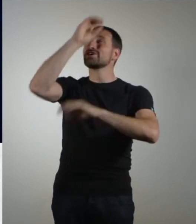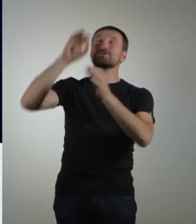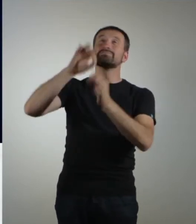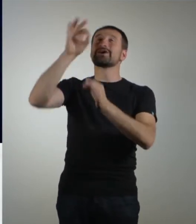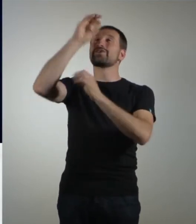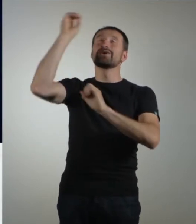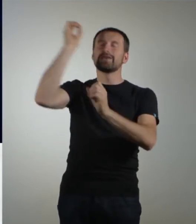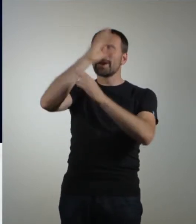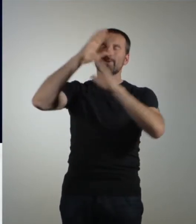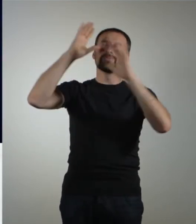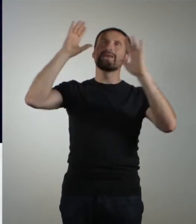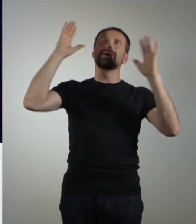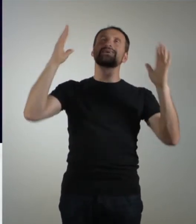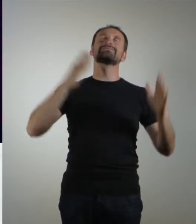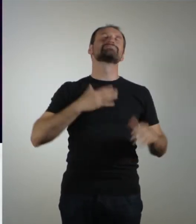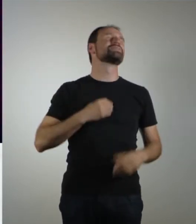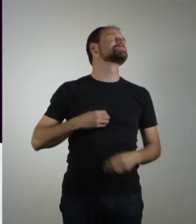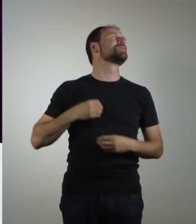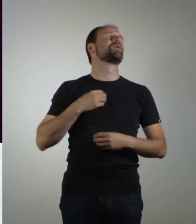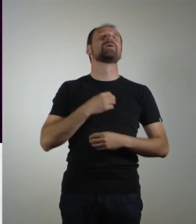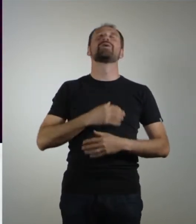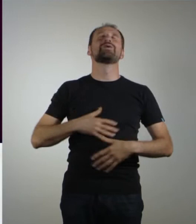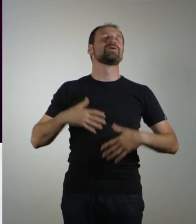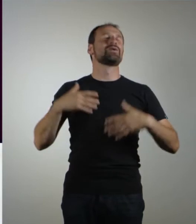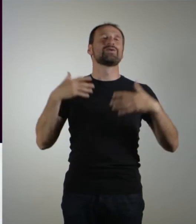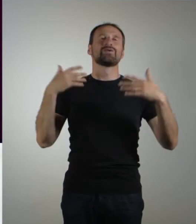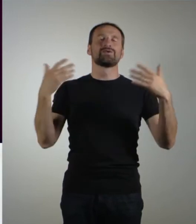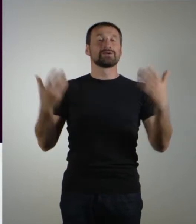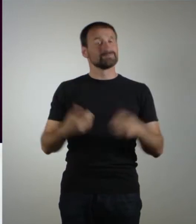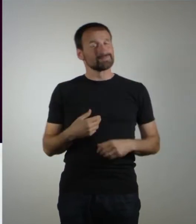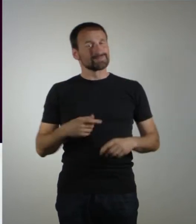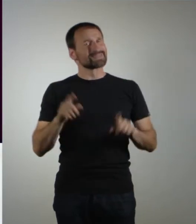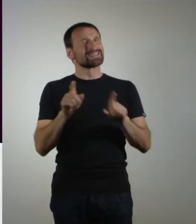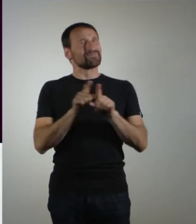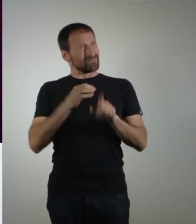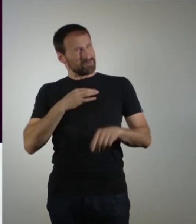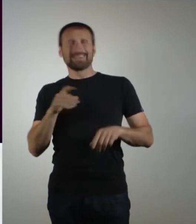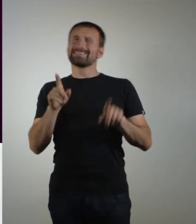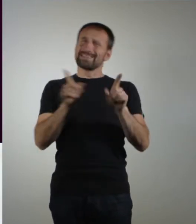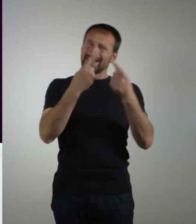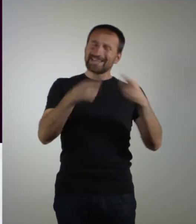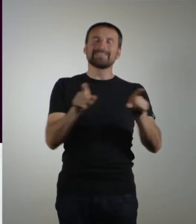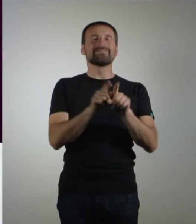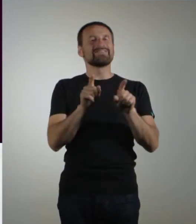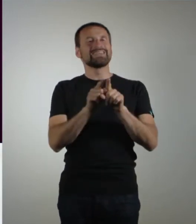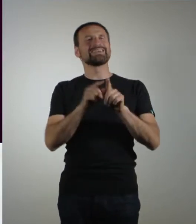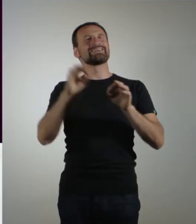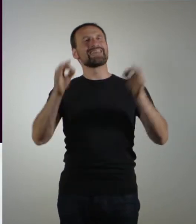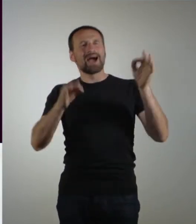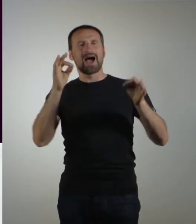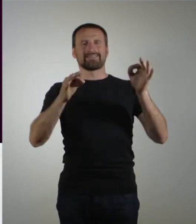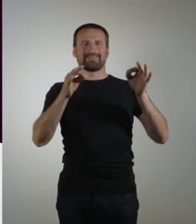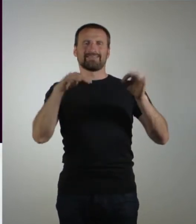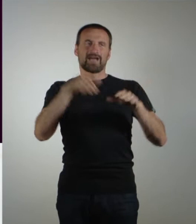Für mich ist das auch so ein bisschen wie vielleicht Theater zu spielen oder einen Song eigentlich so wie ein Stück zu sehen, das so einen Anfang, Mitte und ein Ende hat.